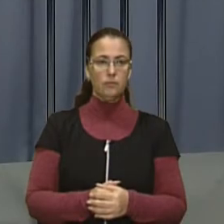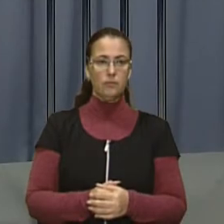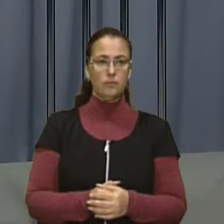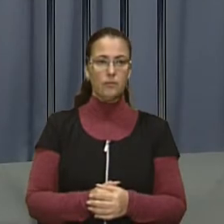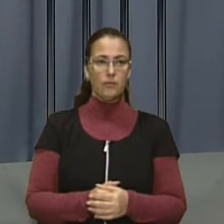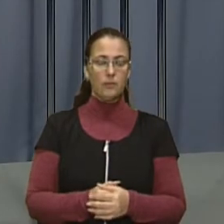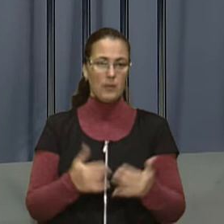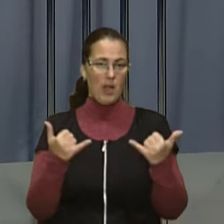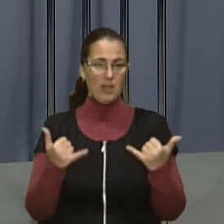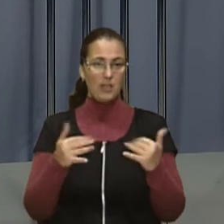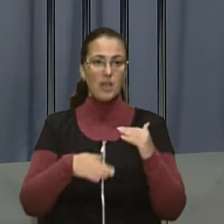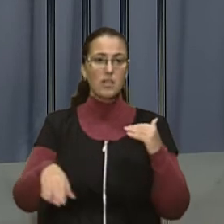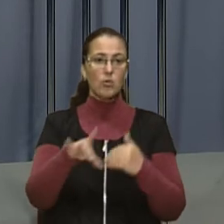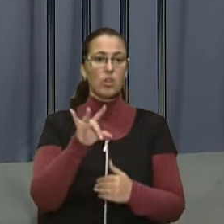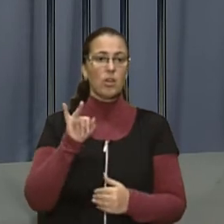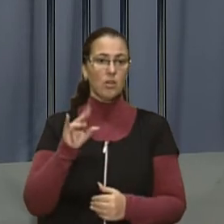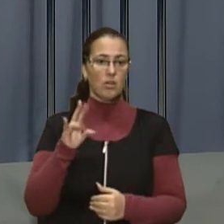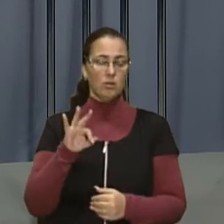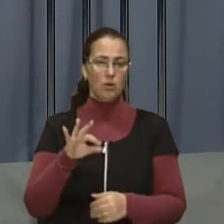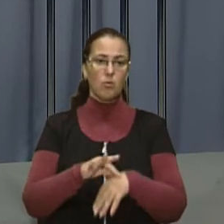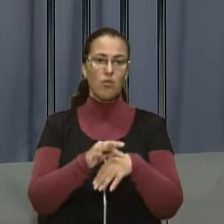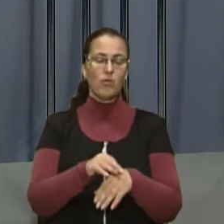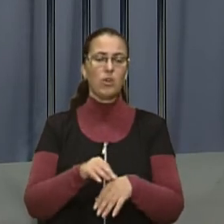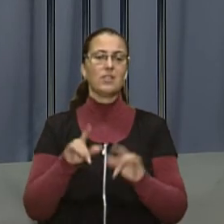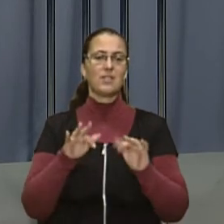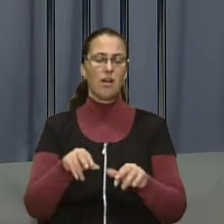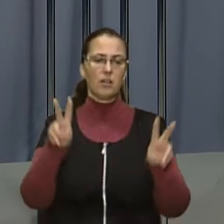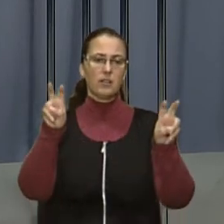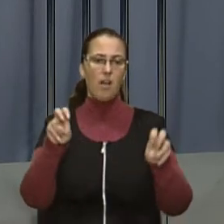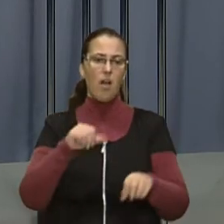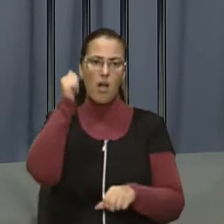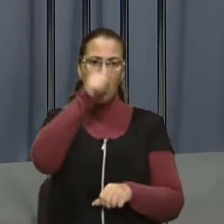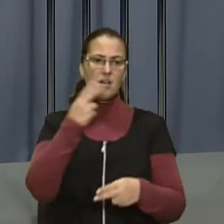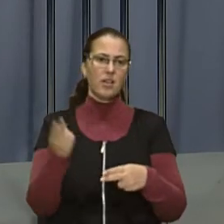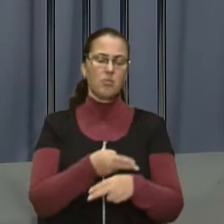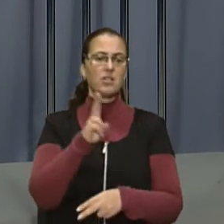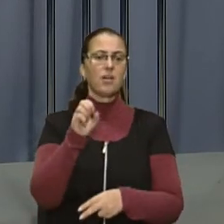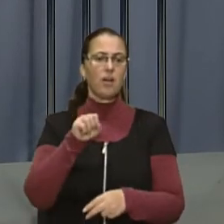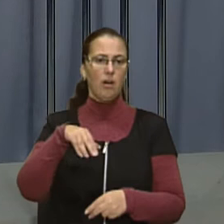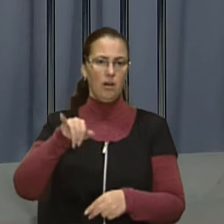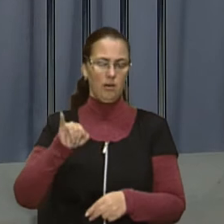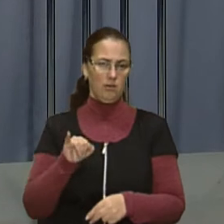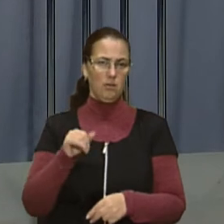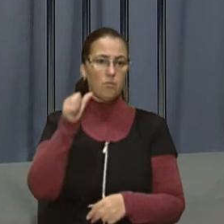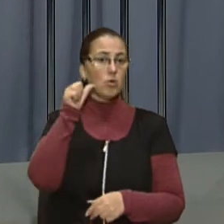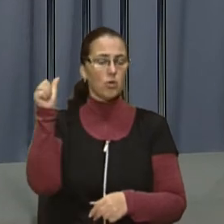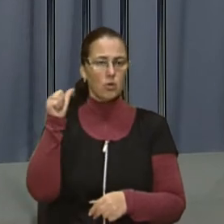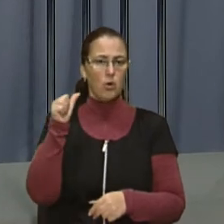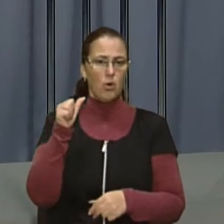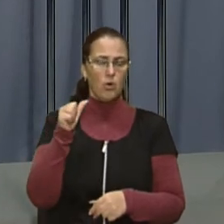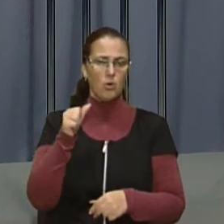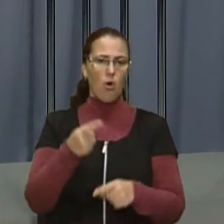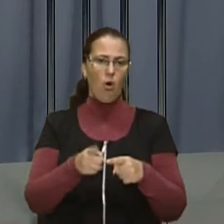У ці хвилини на площі Ринок відбувається акція «Рік без Каті». Торік, 4 листопада, в лікарні померла радниця